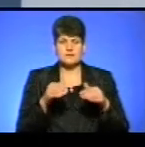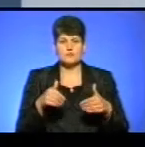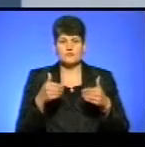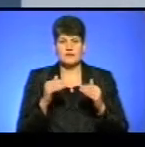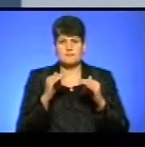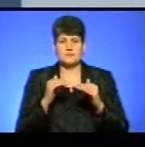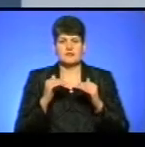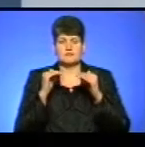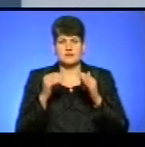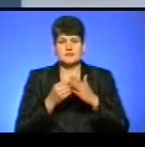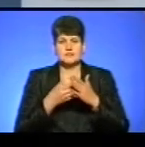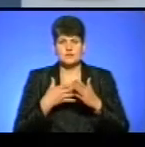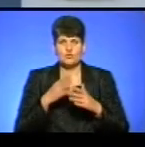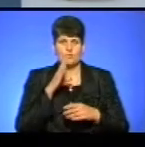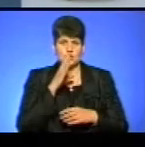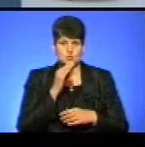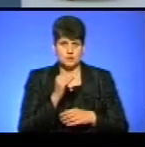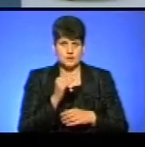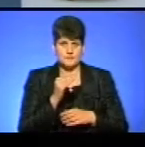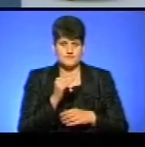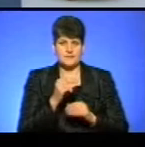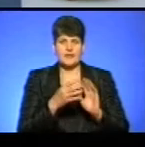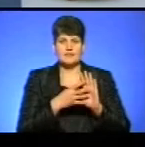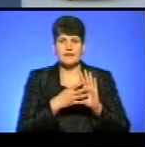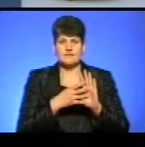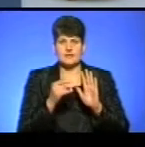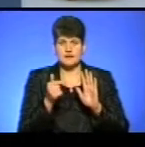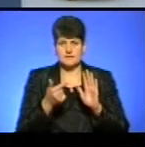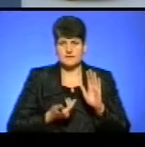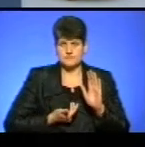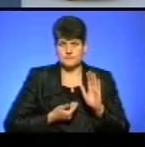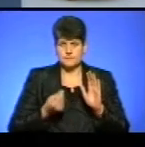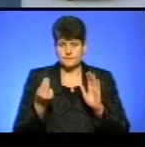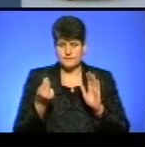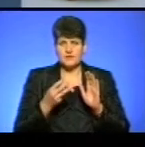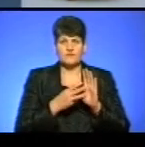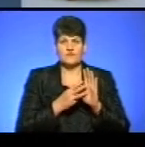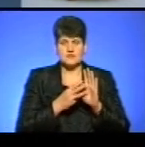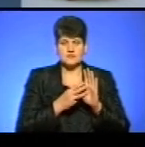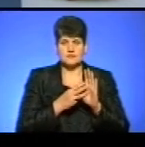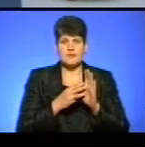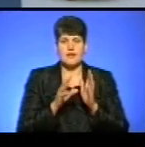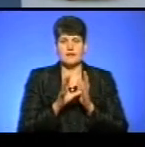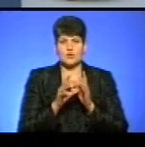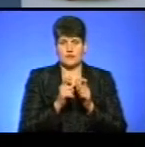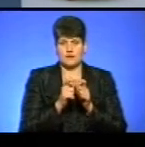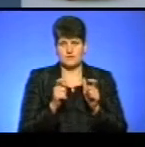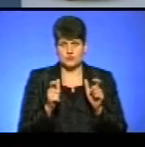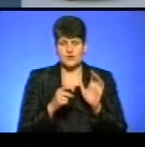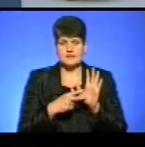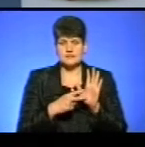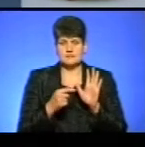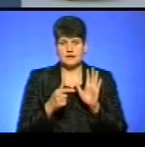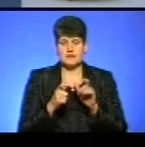підвищити ціну в маршрутках 9 гривень готівкою, 8 електронним квитком, 7 гривень